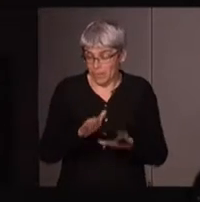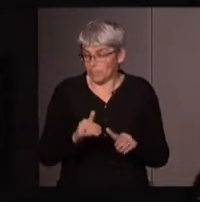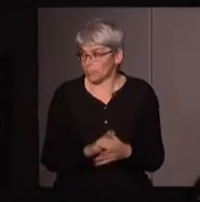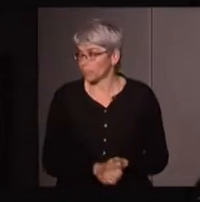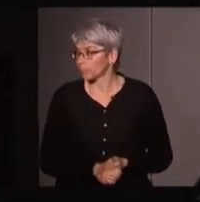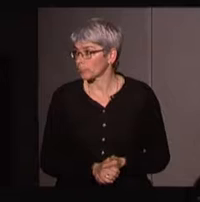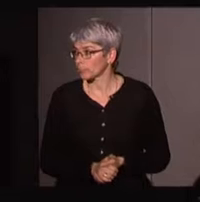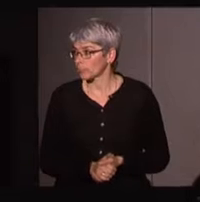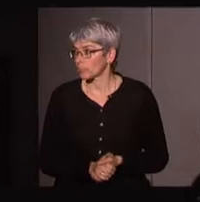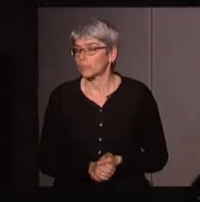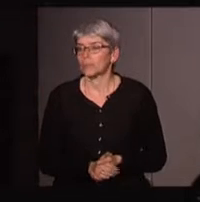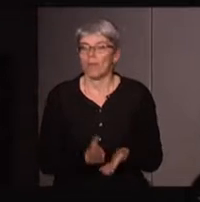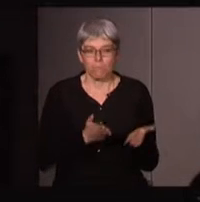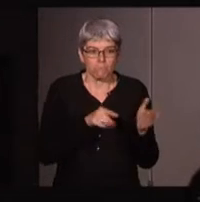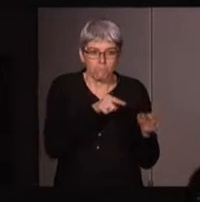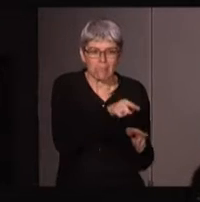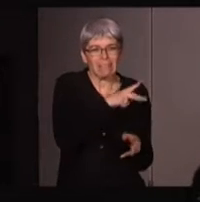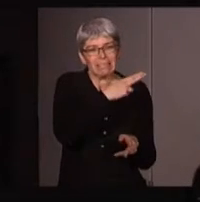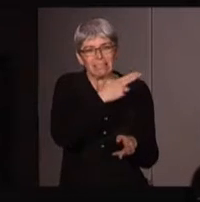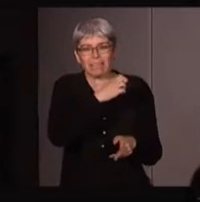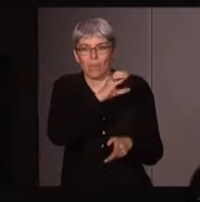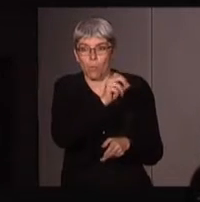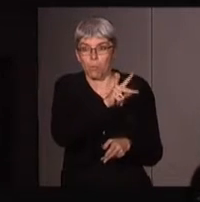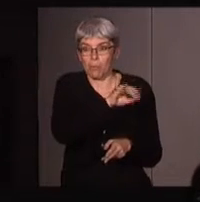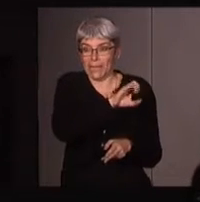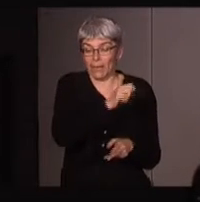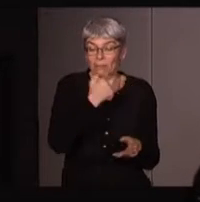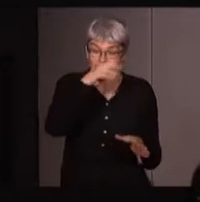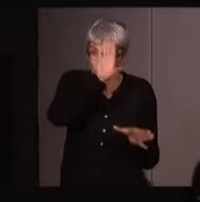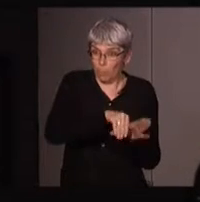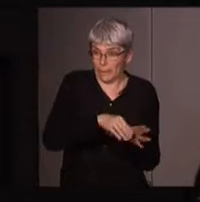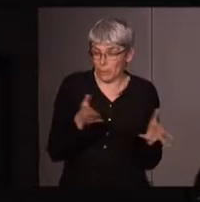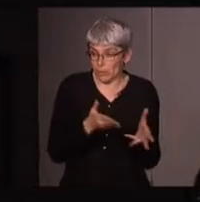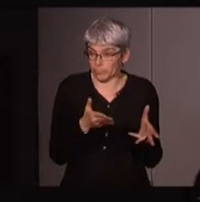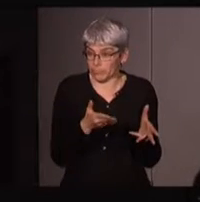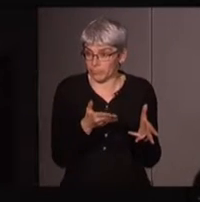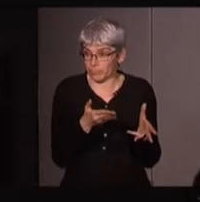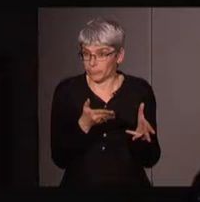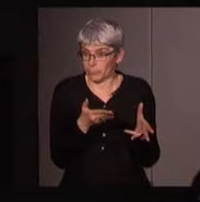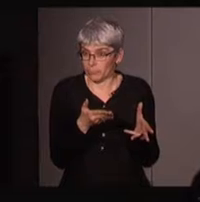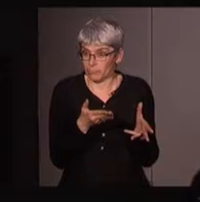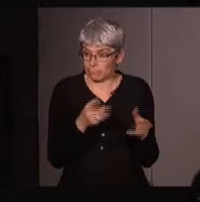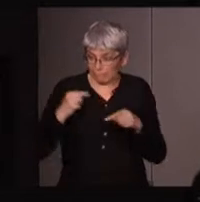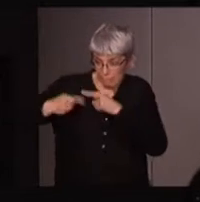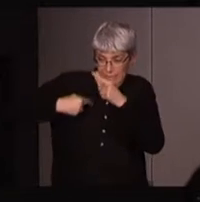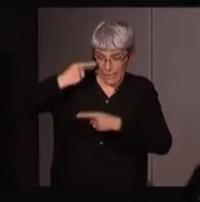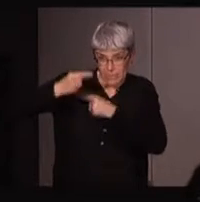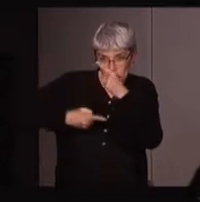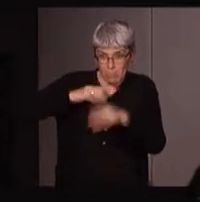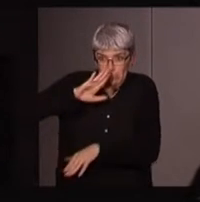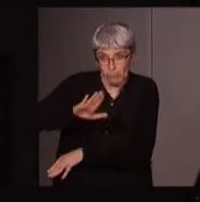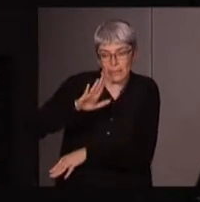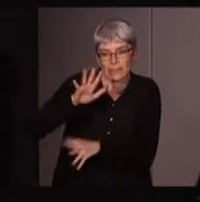ce courant-là, néo-pahéen, s'inscrit, on pourrait dire, dans toute une tradition américaine